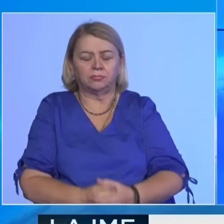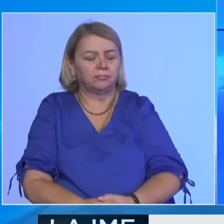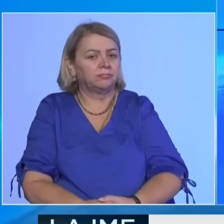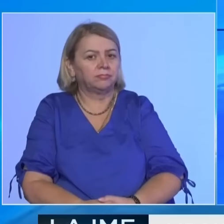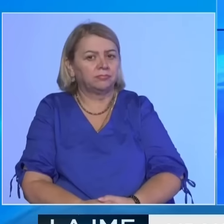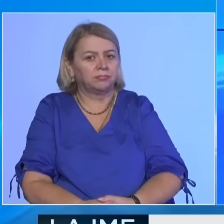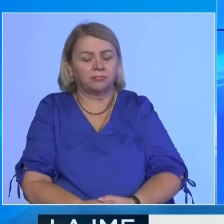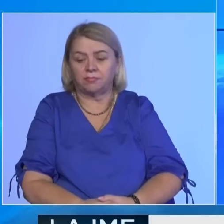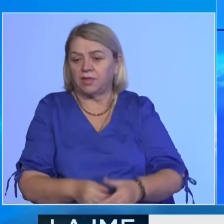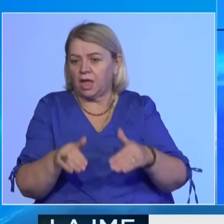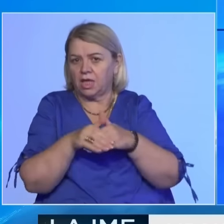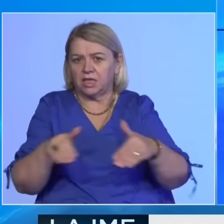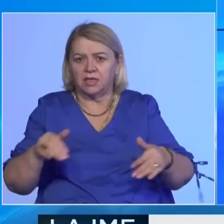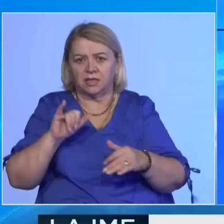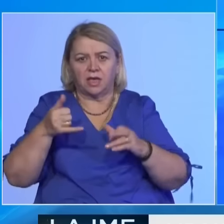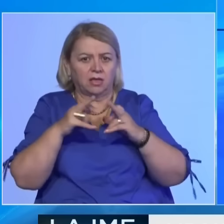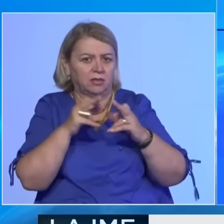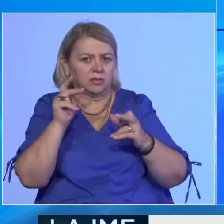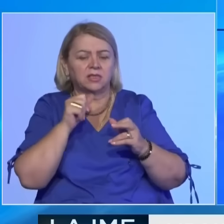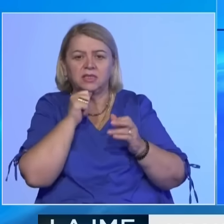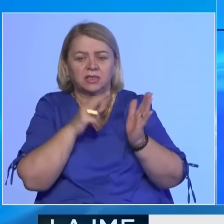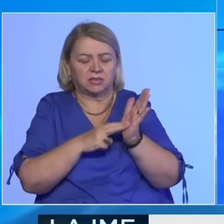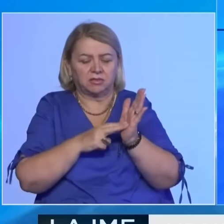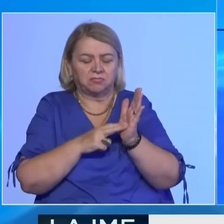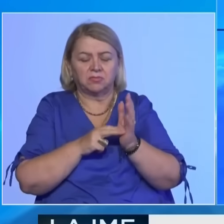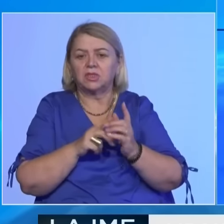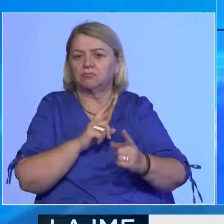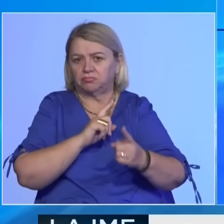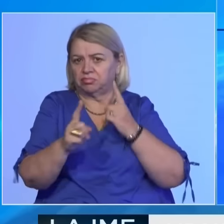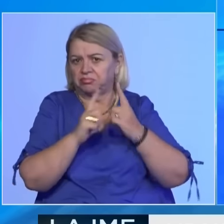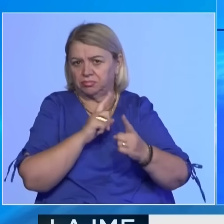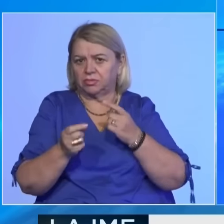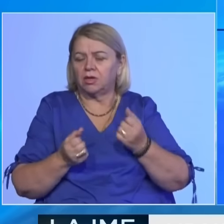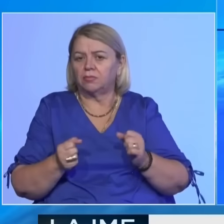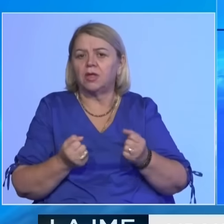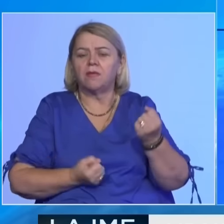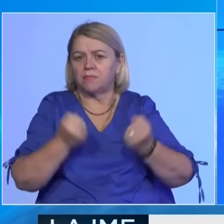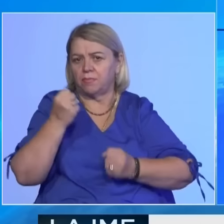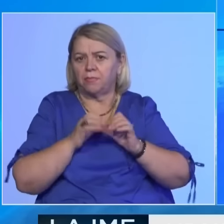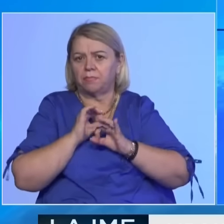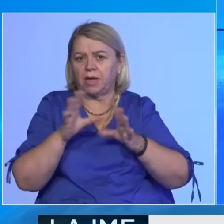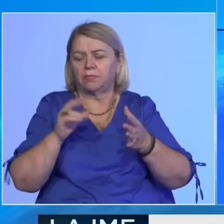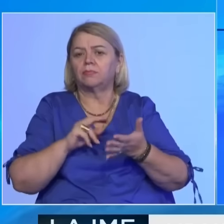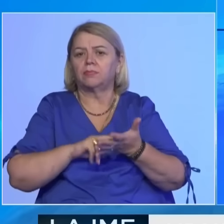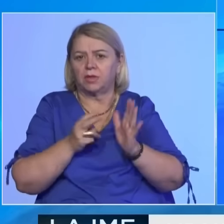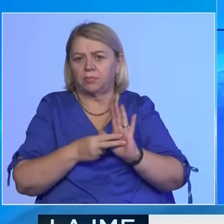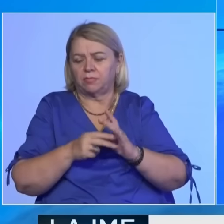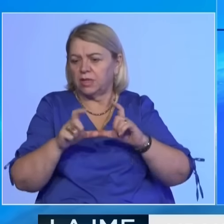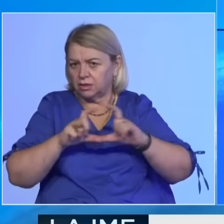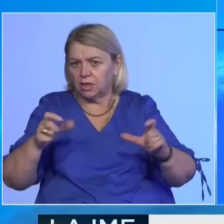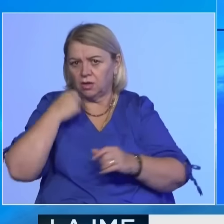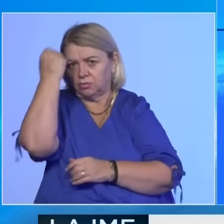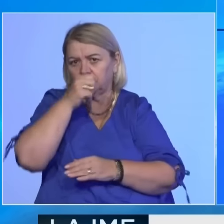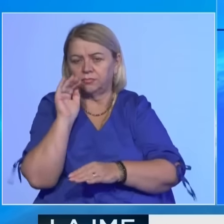Në pikalimi në Jarin po zhvillohet pa problem qarkullimi veturave përfshir ato me targatë Kosovës, ka